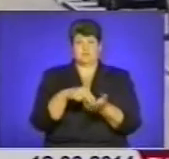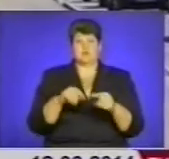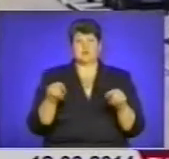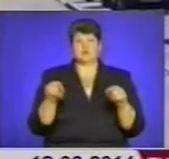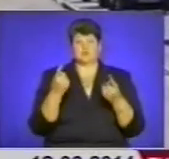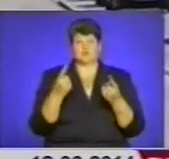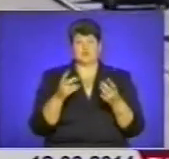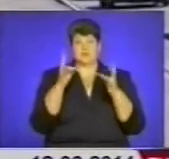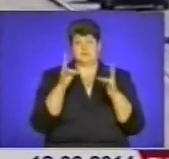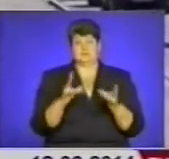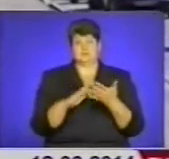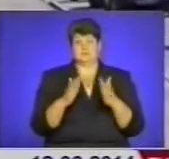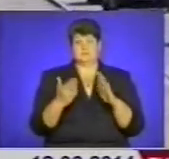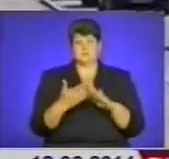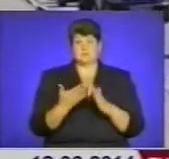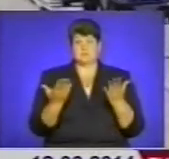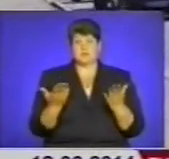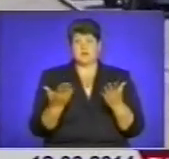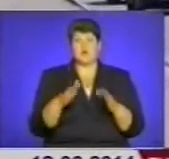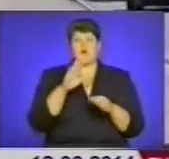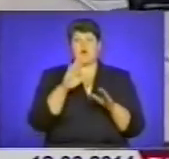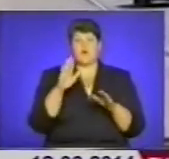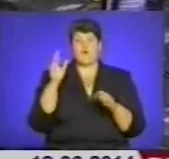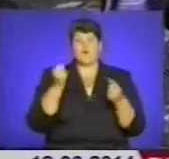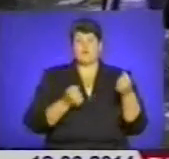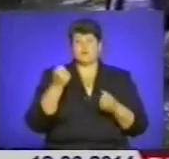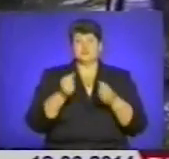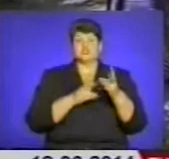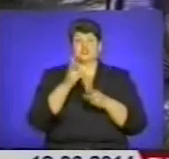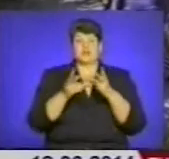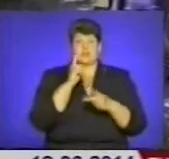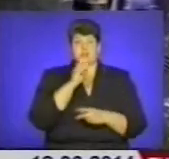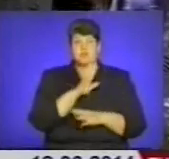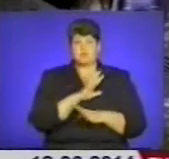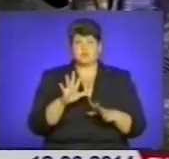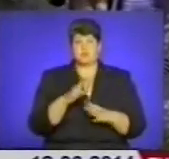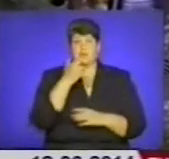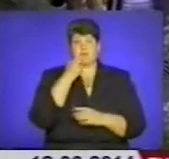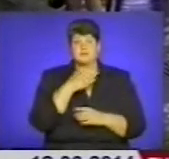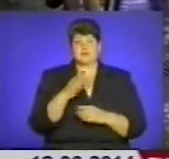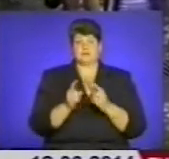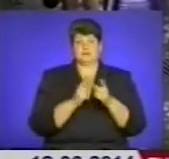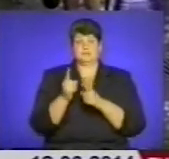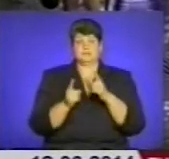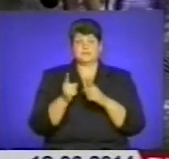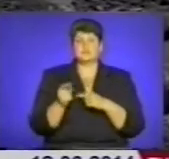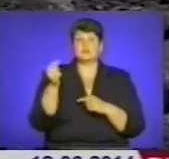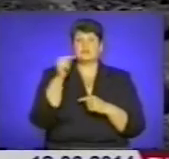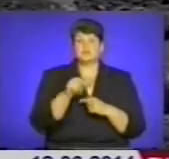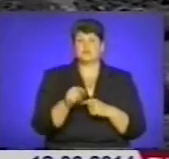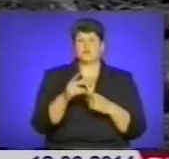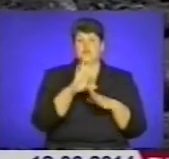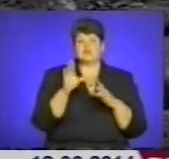небезпечні ситуації. Водії і пасажири скаржаться на незручності, бо ще не звикли до змін. Відтак усім